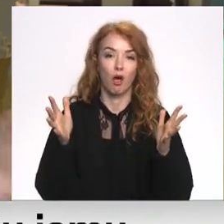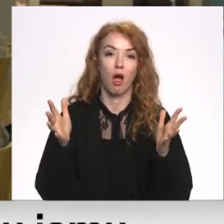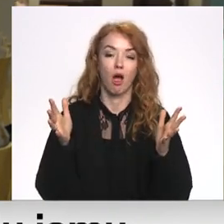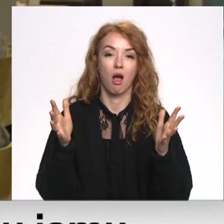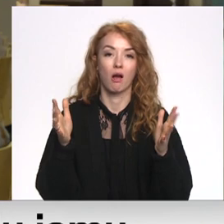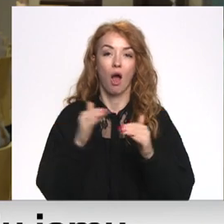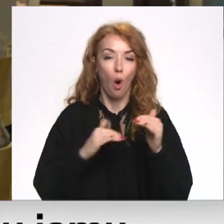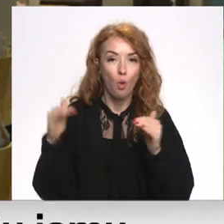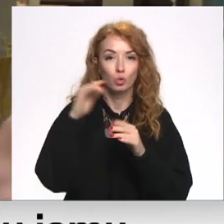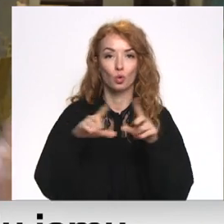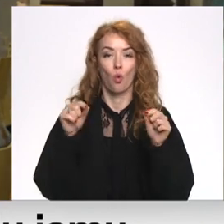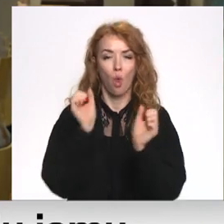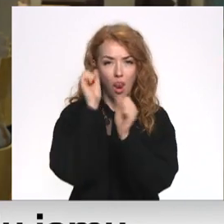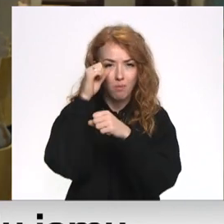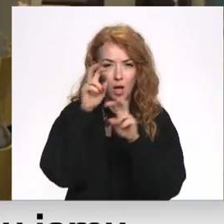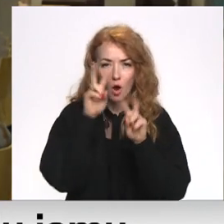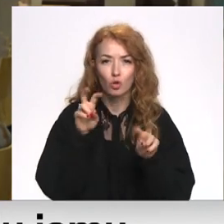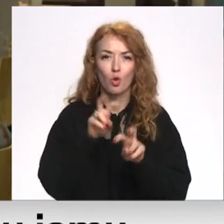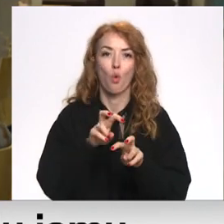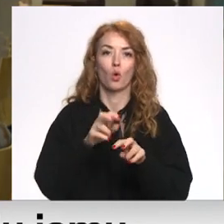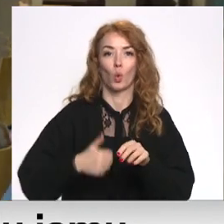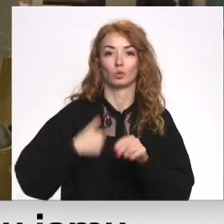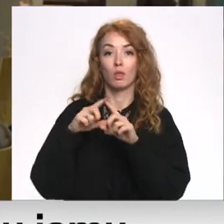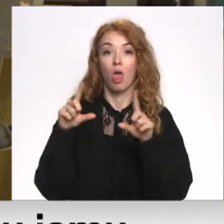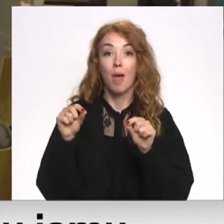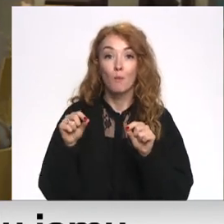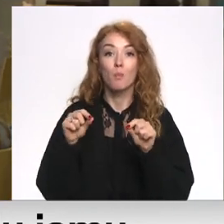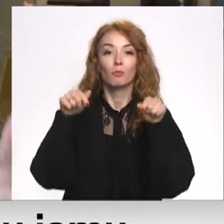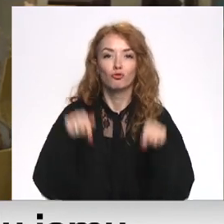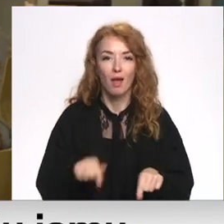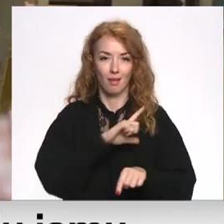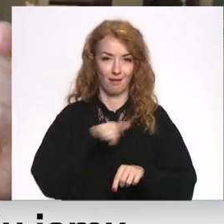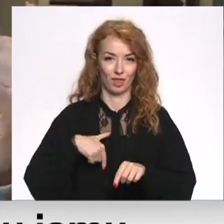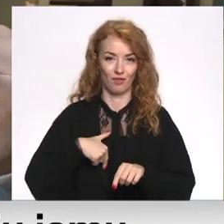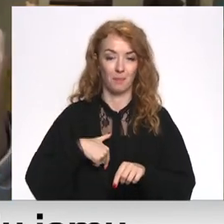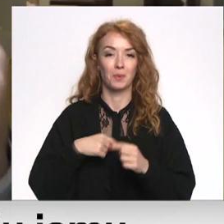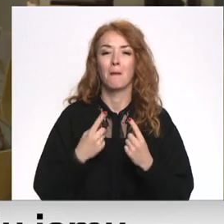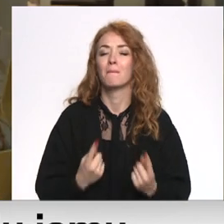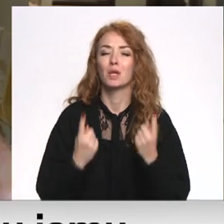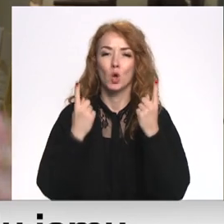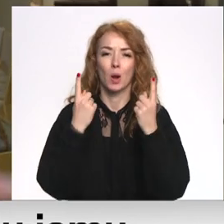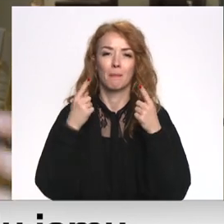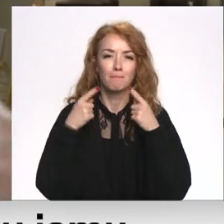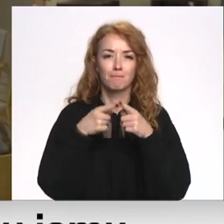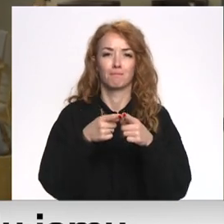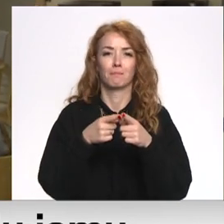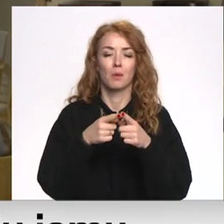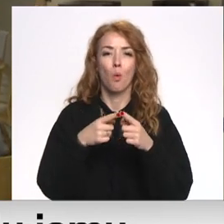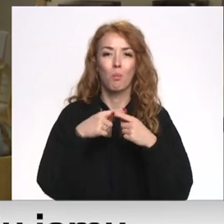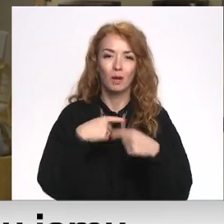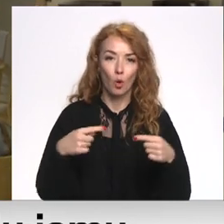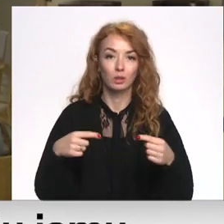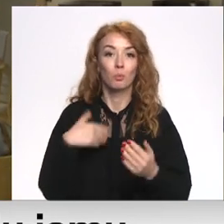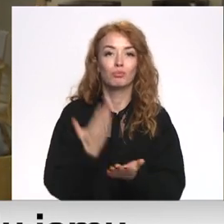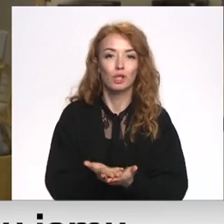augstskolu laboratoriju un uzņēmumu lokam Latvijā. Tas primārais mērķis un primārā produkcija